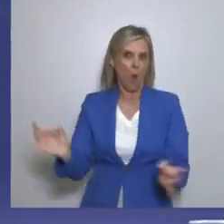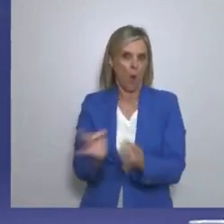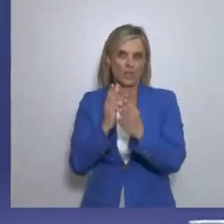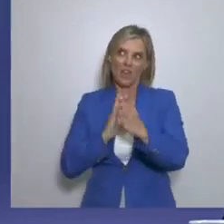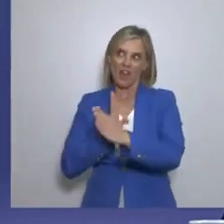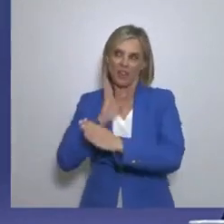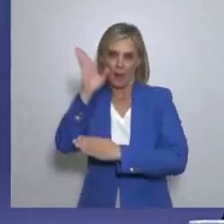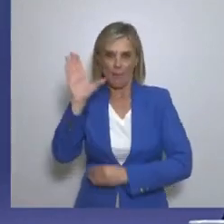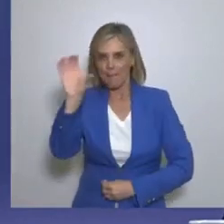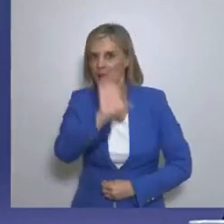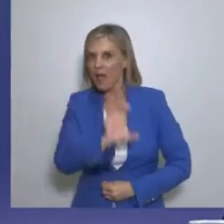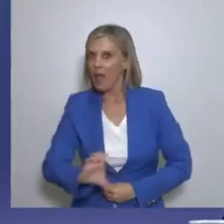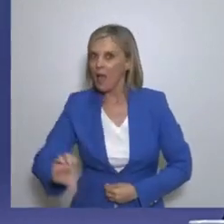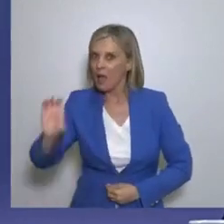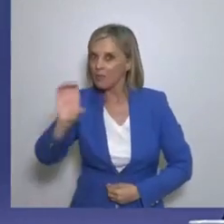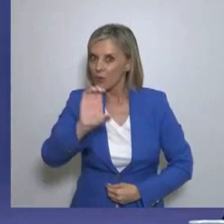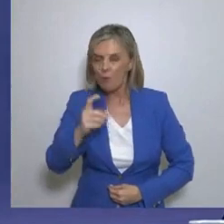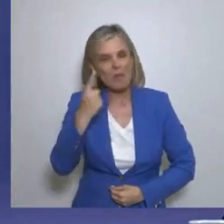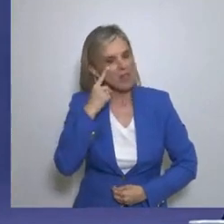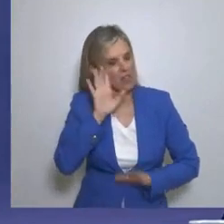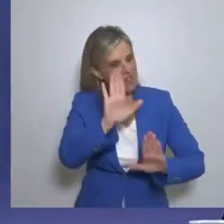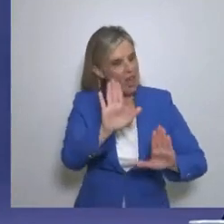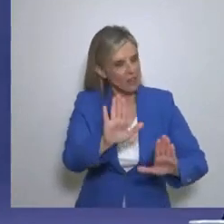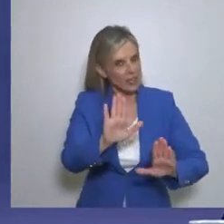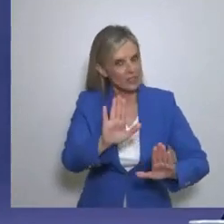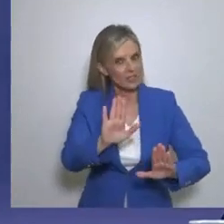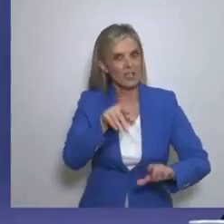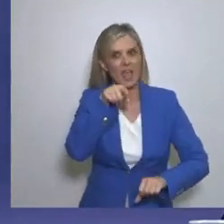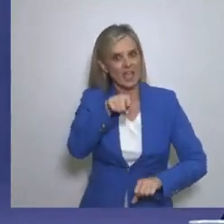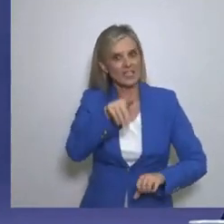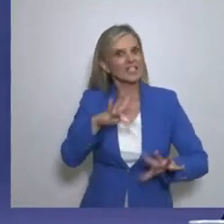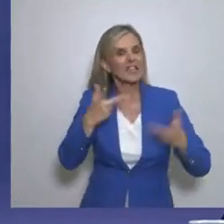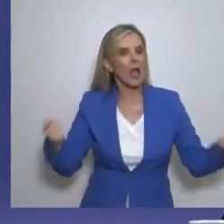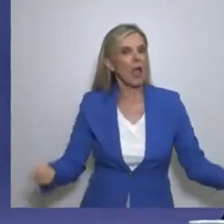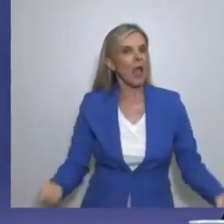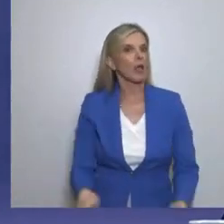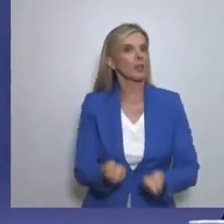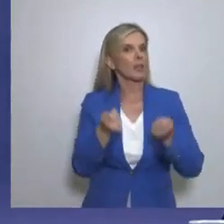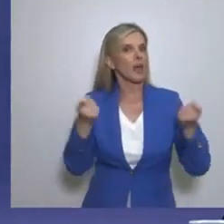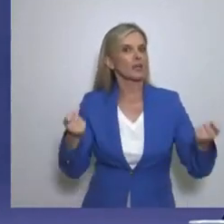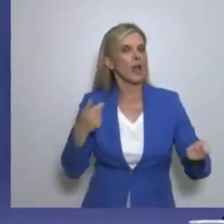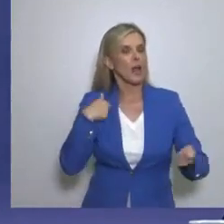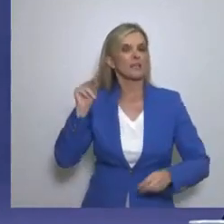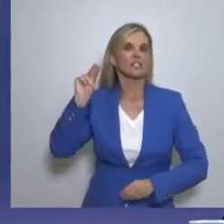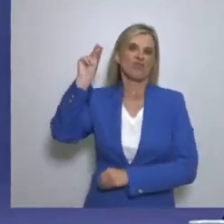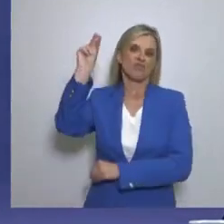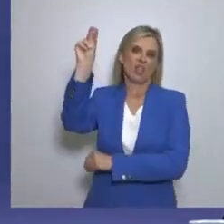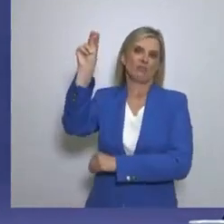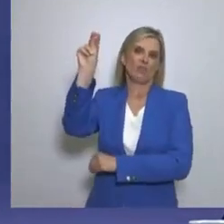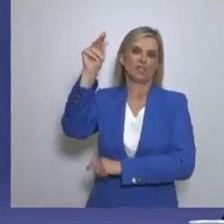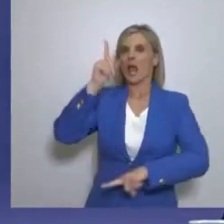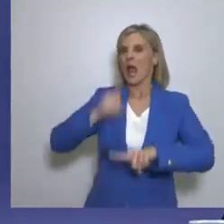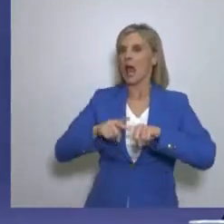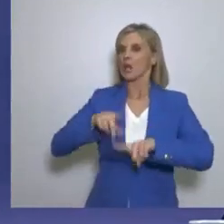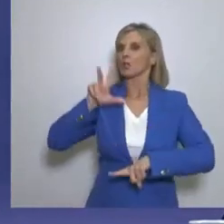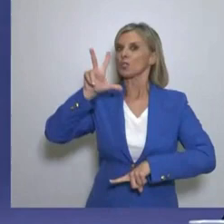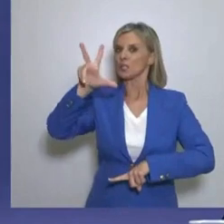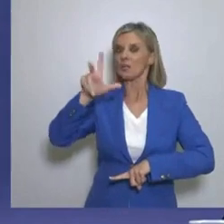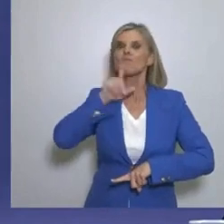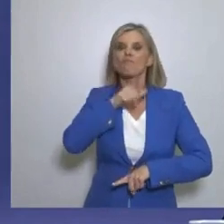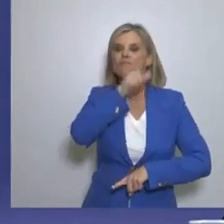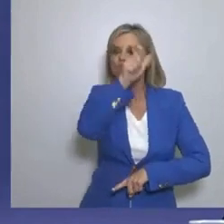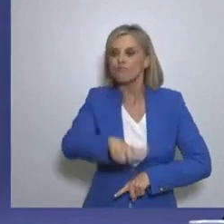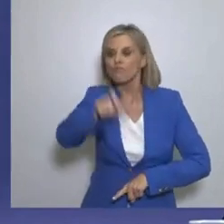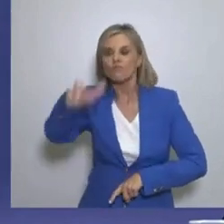Ευρώπης το τι έχουμε υπογράψει και το τι έχουμε κάνει. Και το τι έχει εκτελεστεί. είναι δέσμευση της Ελλήνων συνελεύσης και δει κάθε Έλληνες